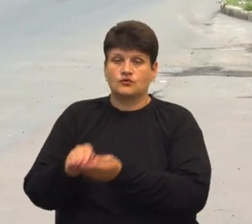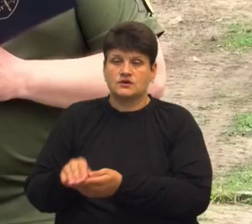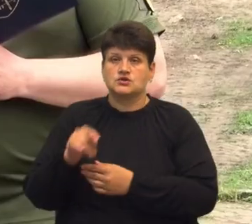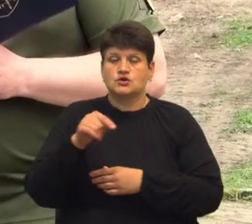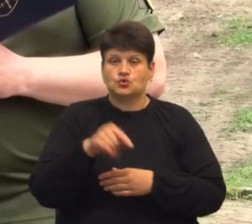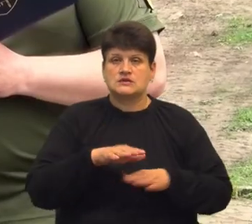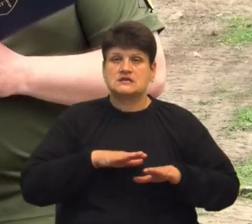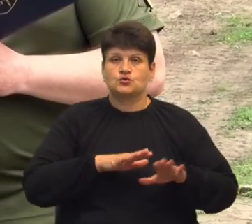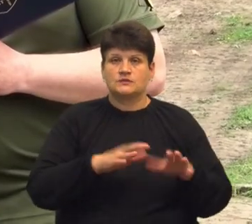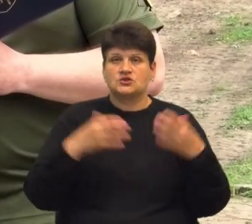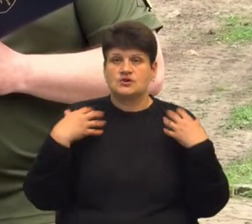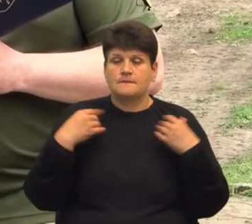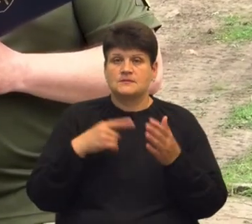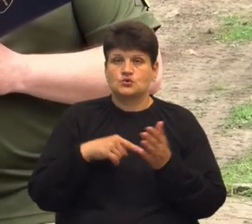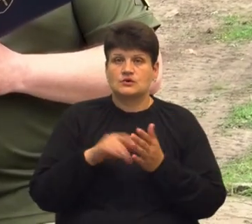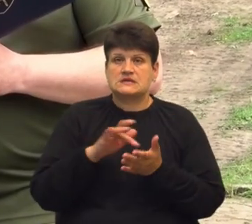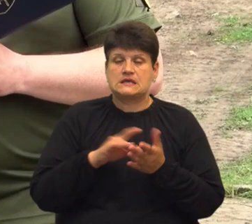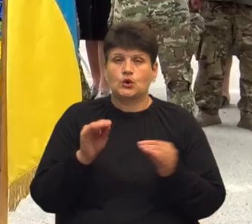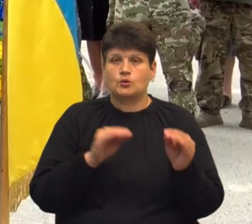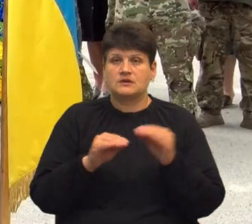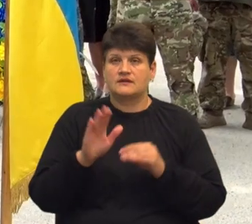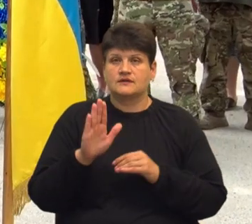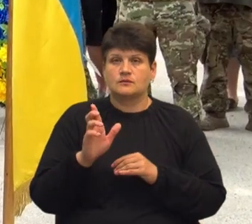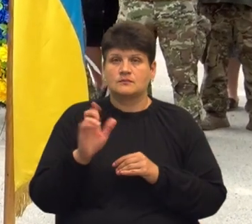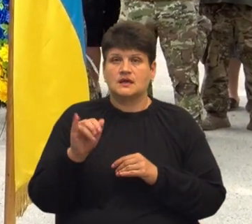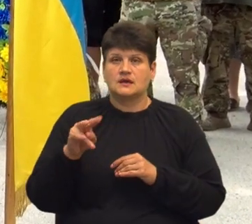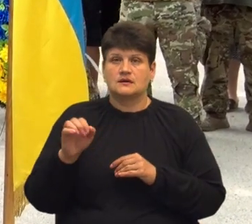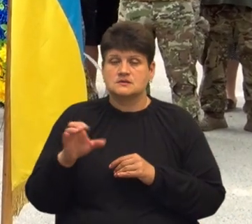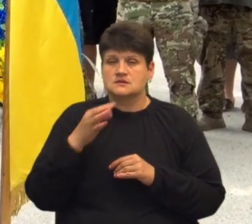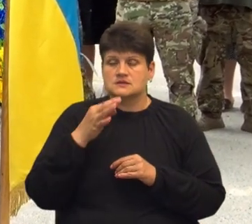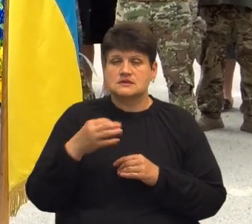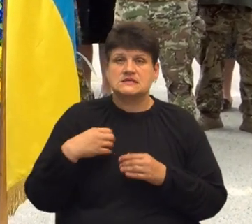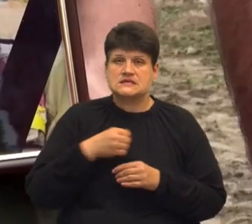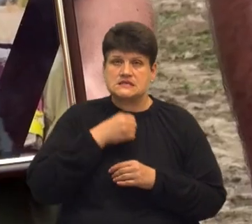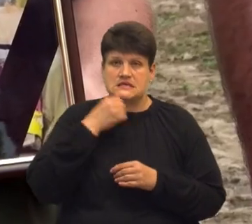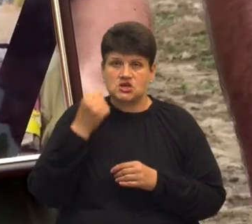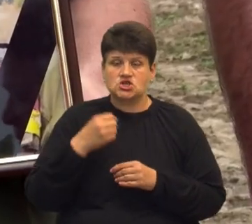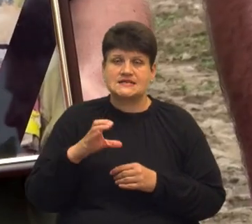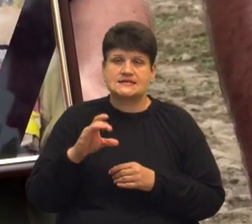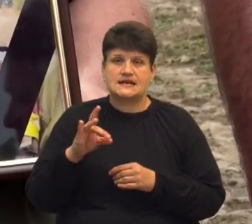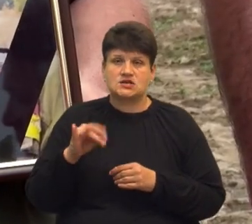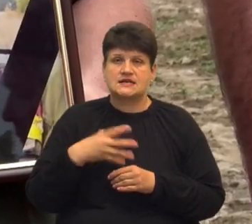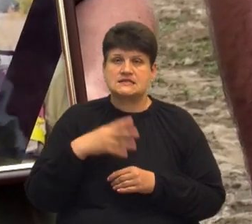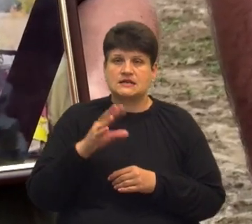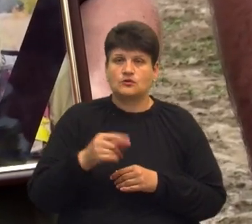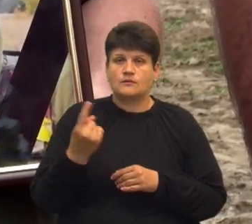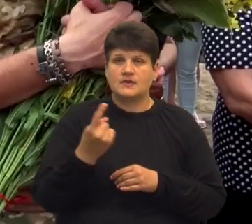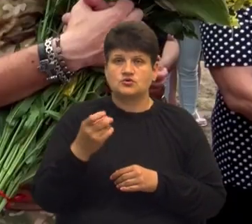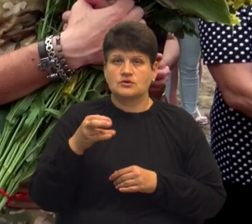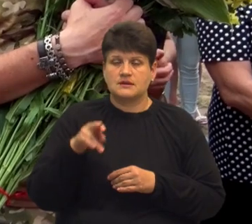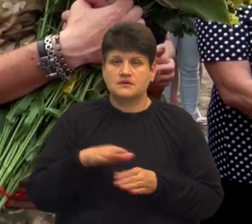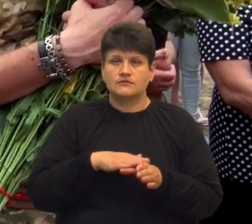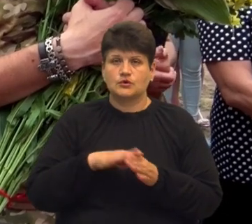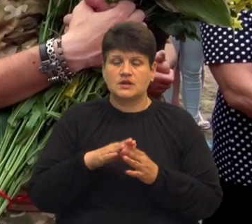начальника міського центру комплектування Віктор Білос розповів, старший сержант кулеметного зводу загинув 1 липня під час виконання